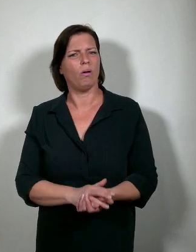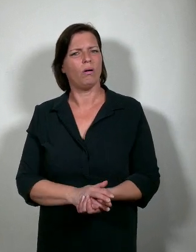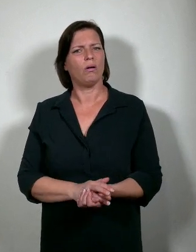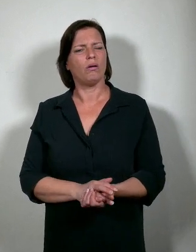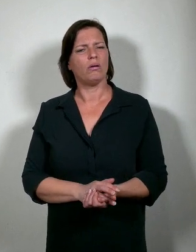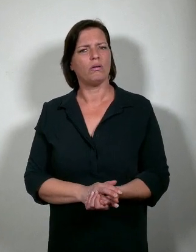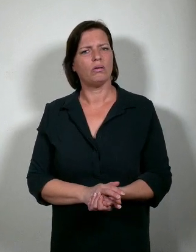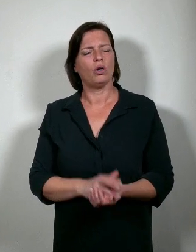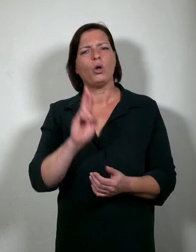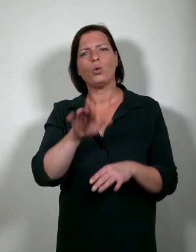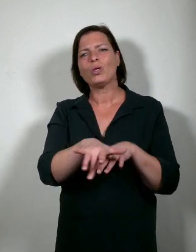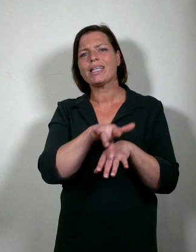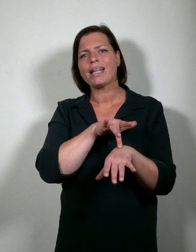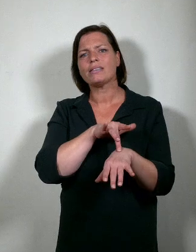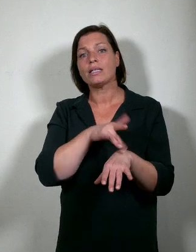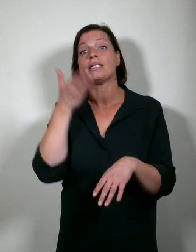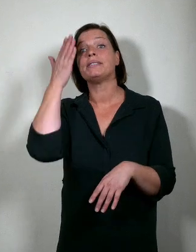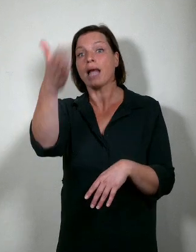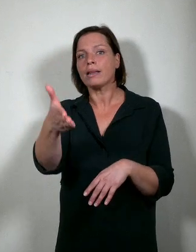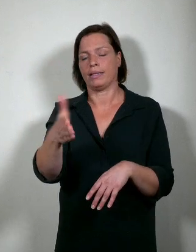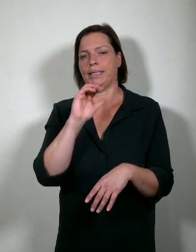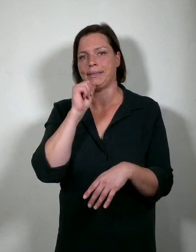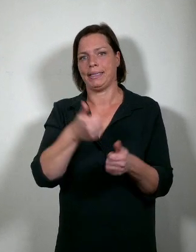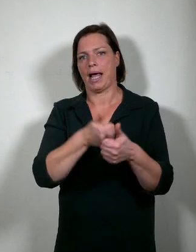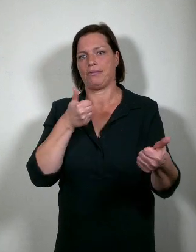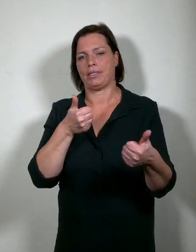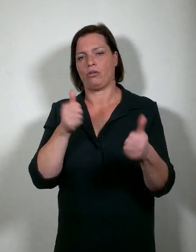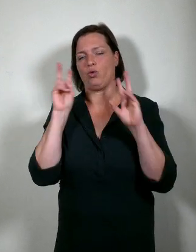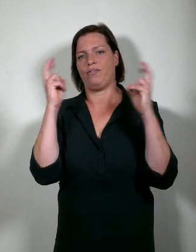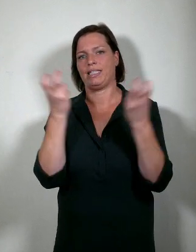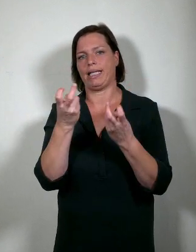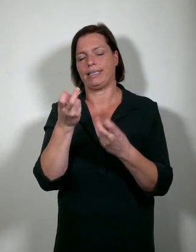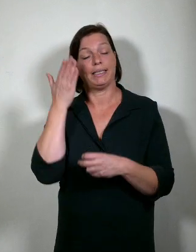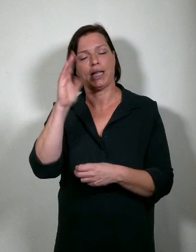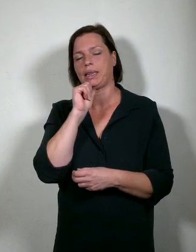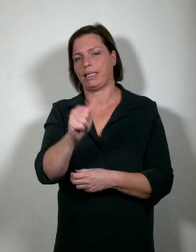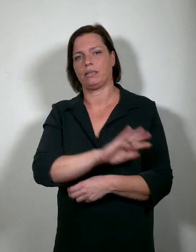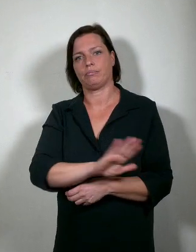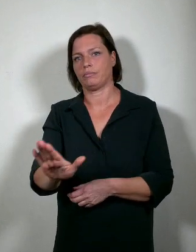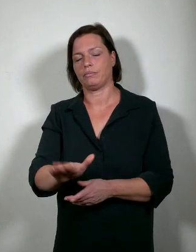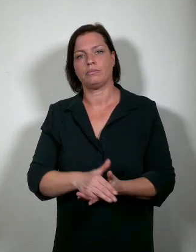De UGent zal dus ook geen afstandsuniversiteit worden.